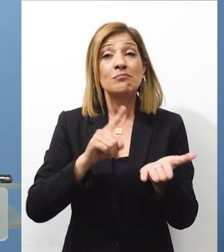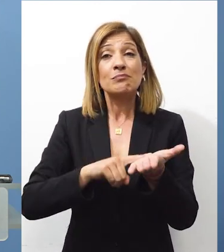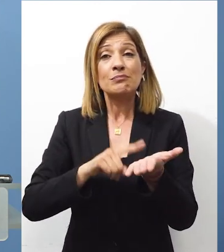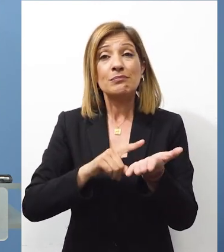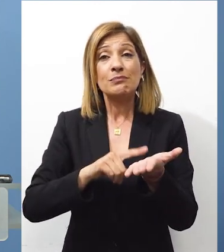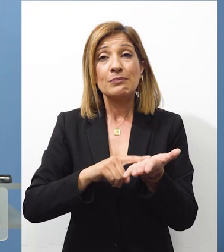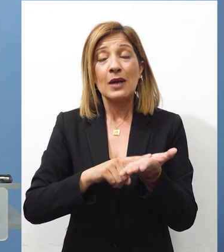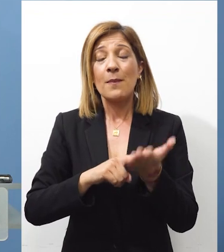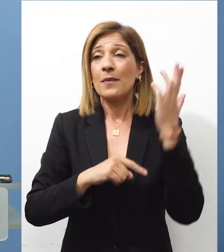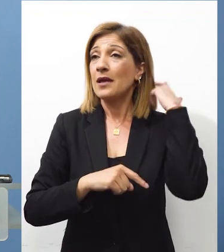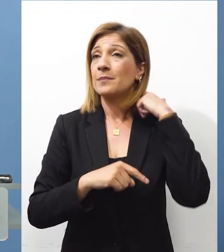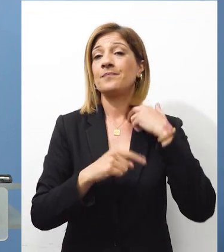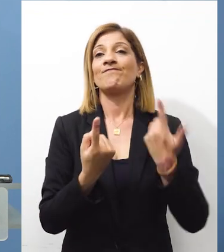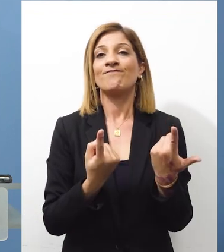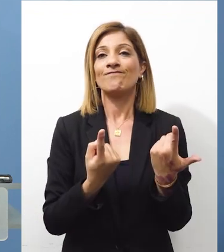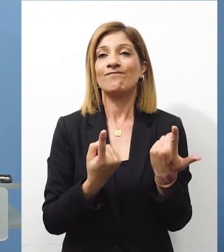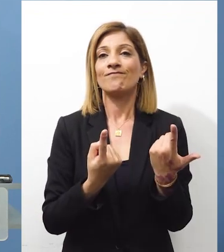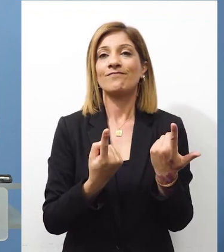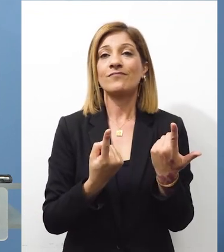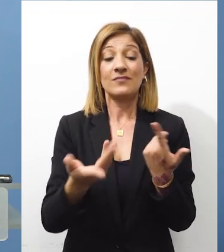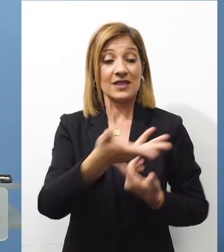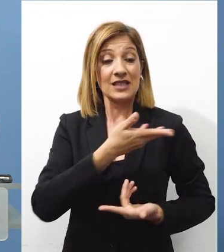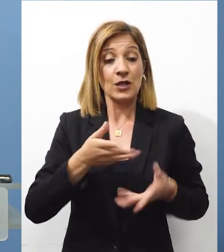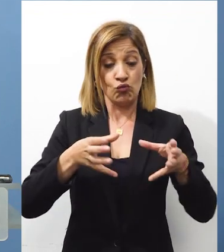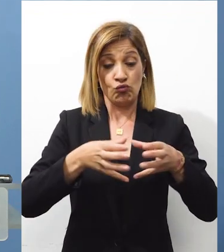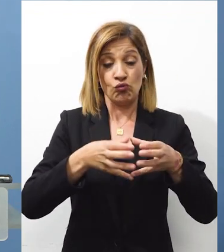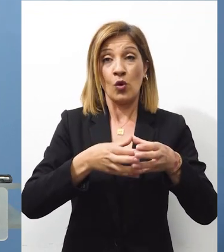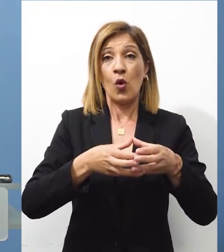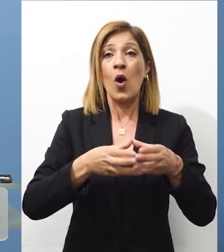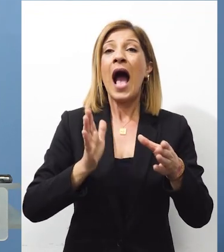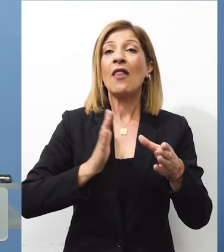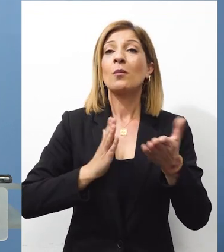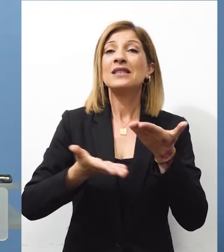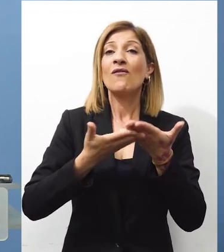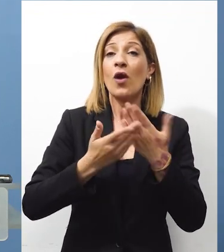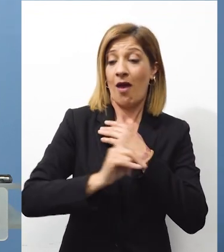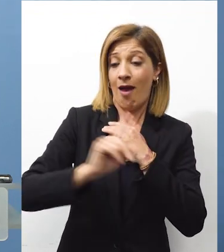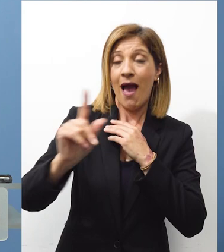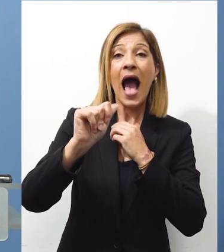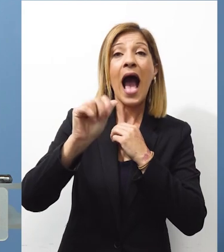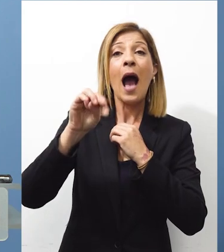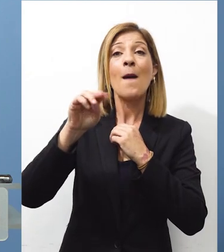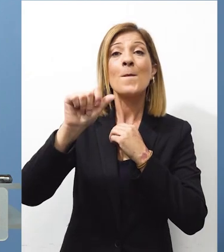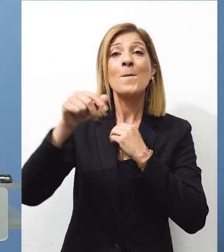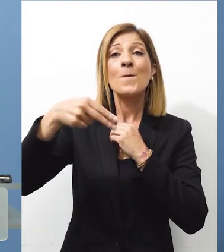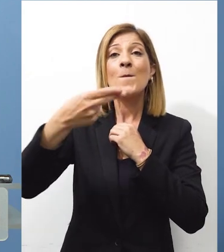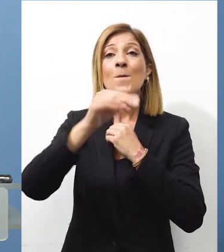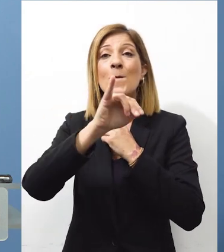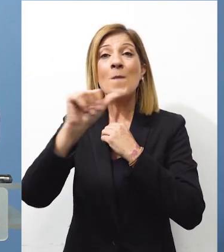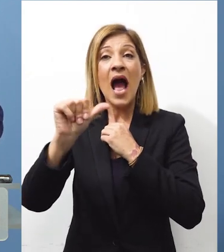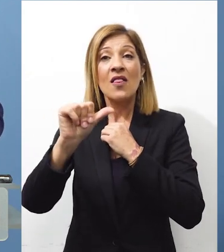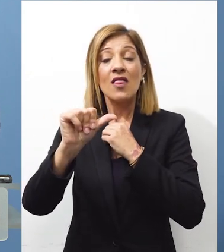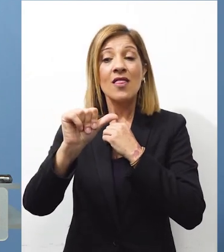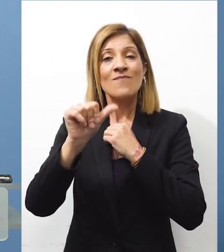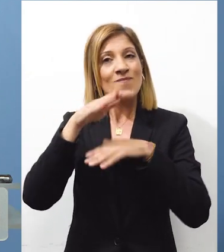η αποστολή της ανθρωπιστικής βοήθειας, οφείλεται πάλι στον κύριο Νετανιά.